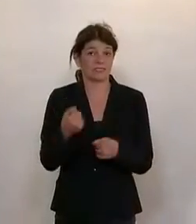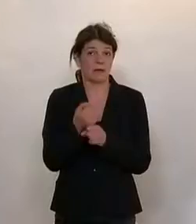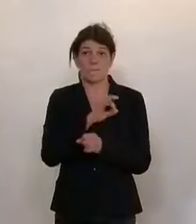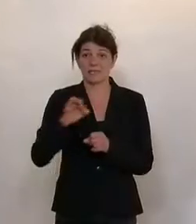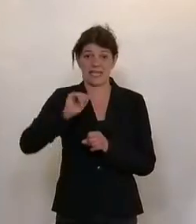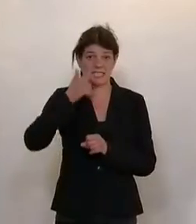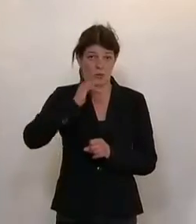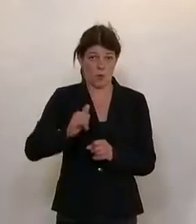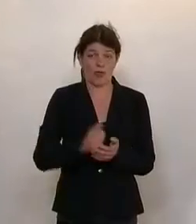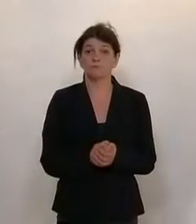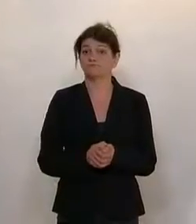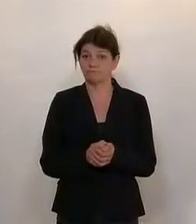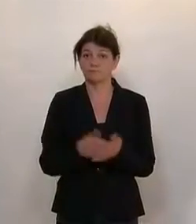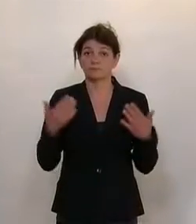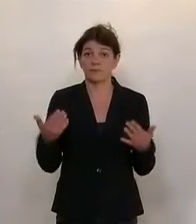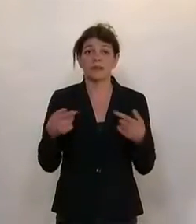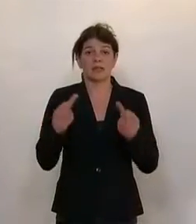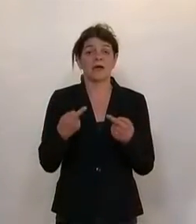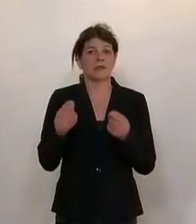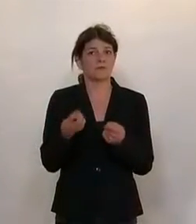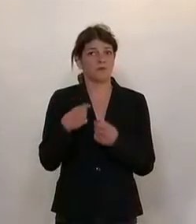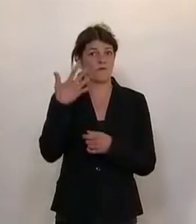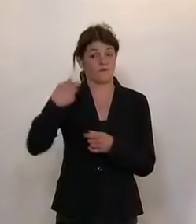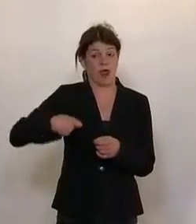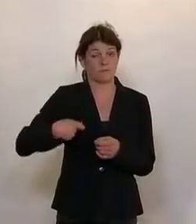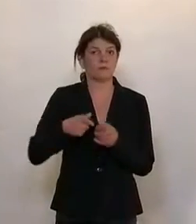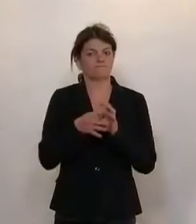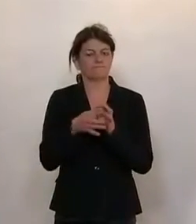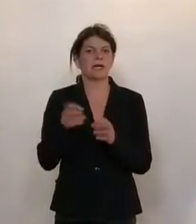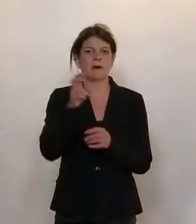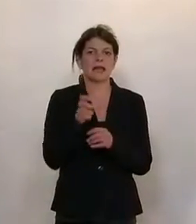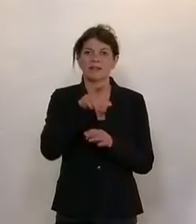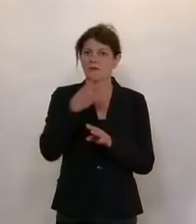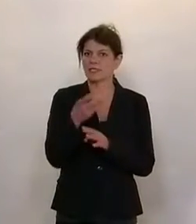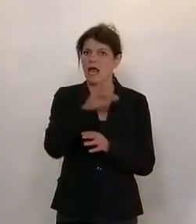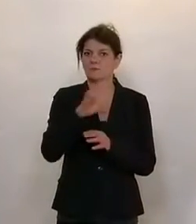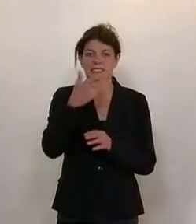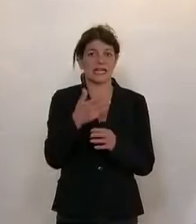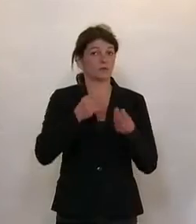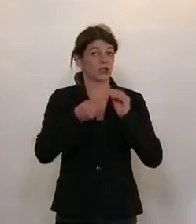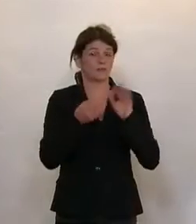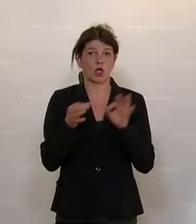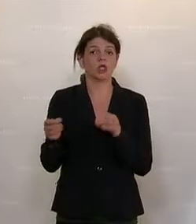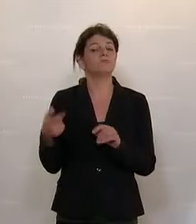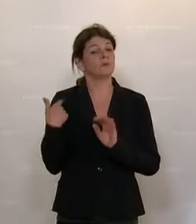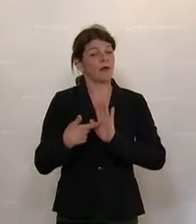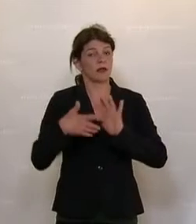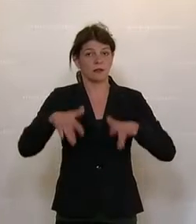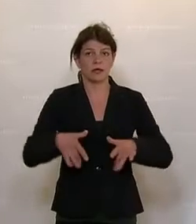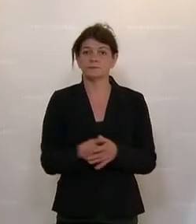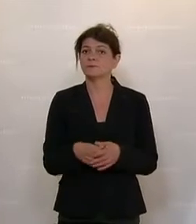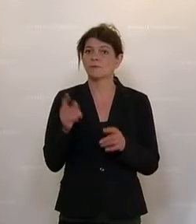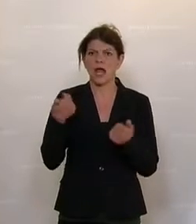oder eben aus dem Milizstand, für dieselbe Tätigkeit unterschiedlich entlohnt wurden und das soll nun harmonisiert werden. Ich geschätzt und gestellte Verlangen vor,